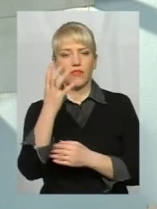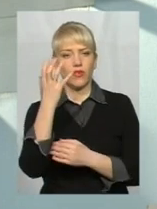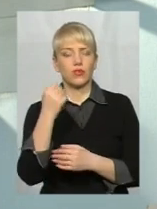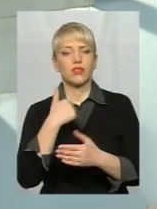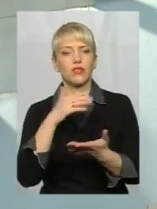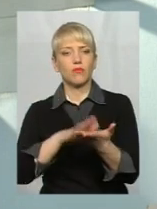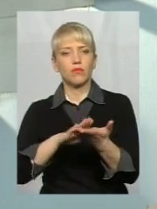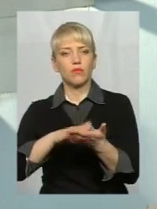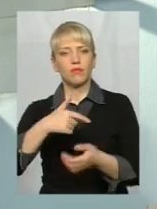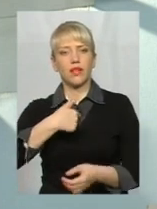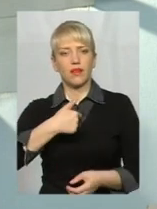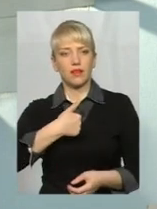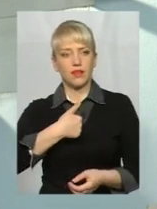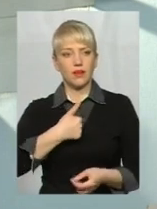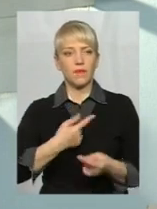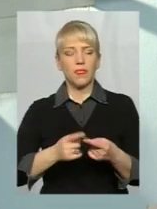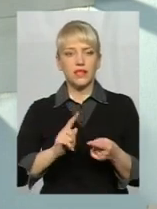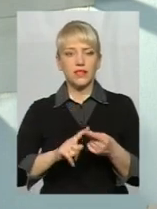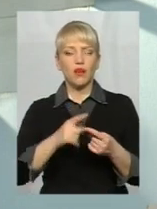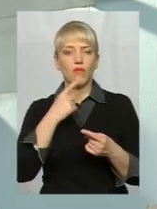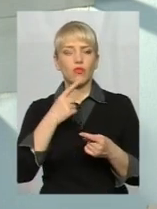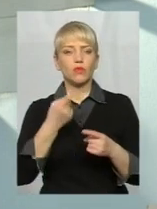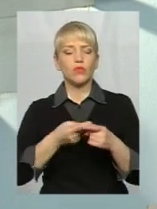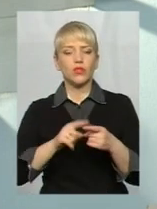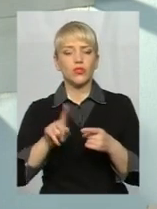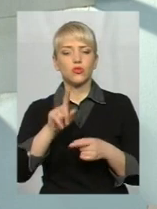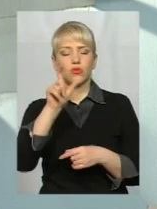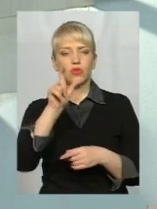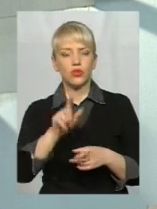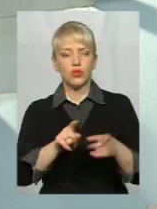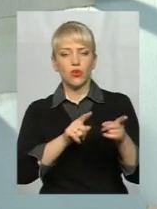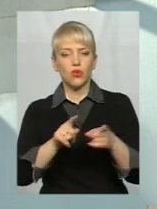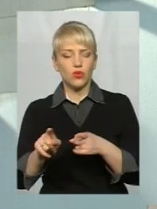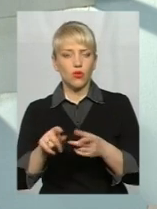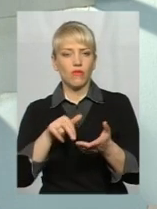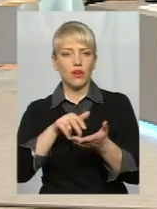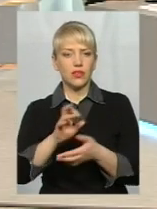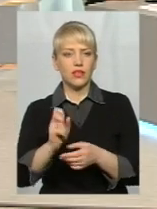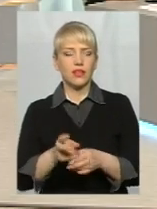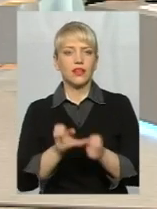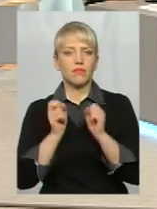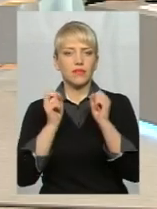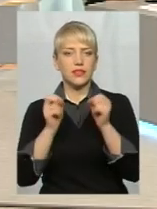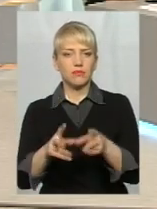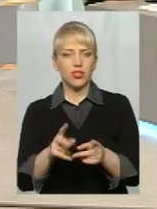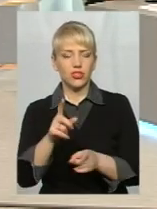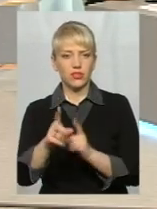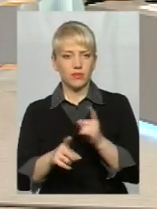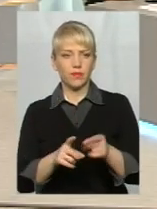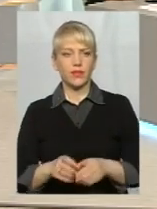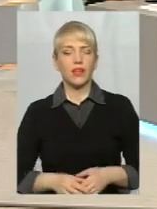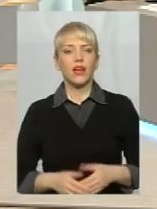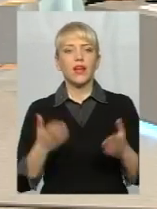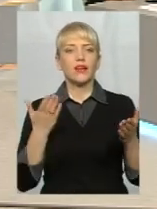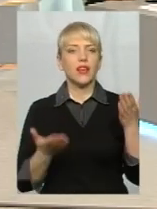причиною те, що людина готова йти на більші, більш небезпечніші знімки. Який вік характерний от